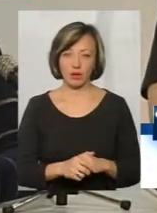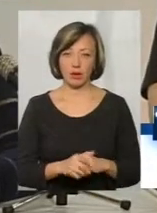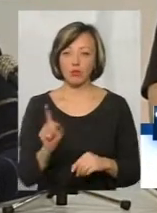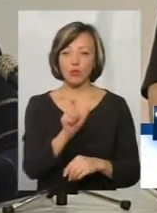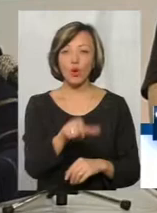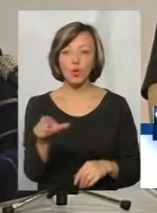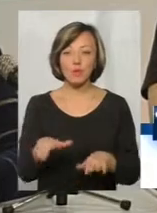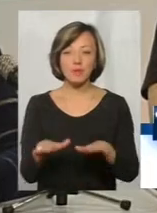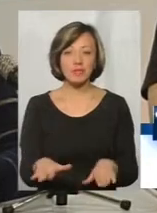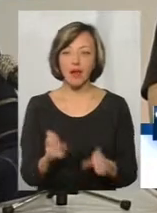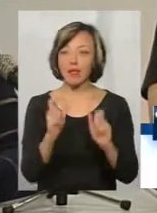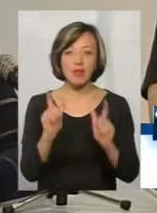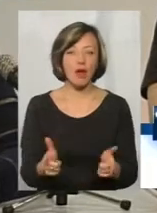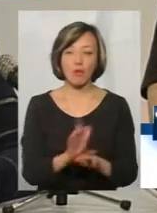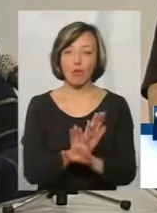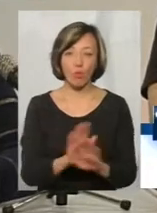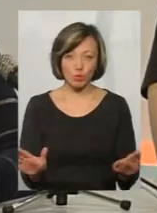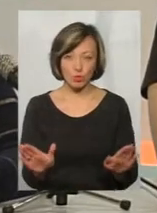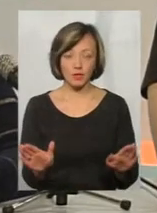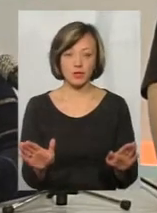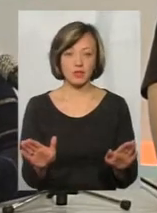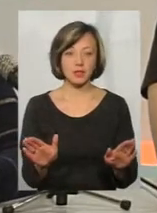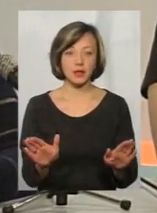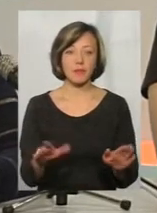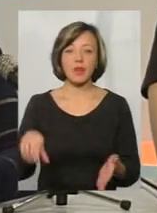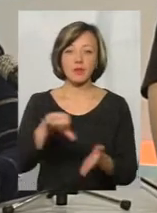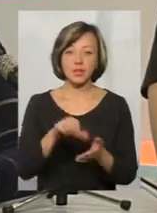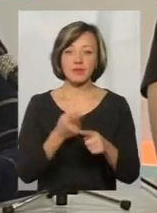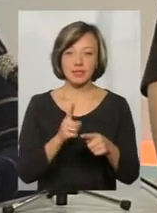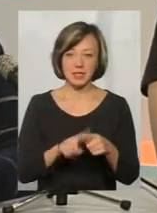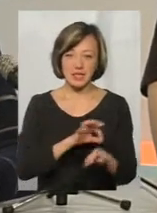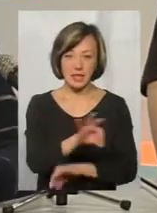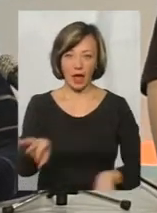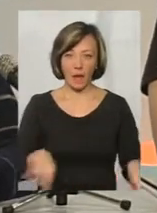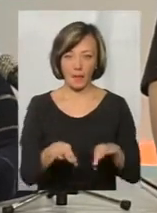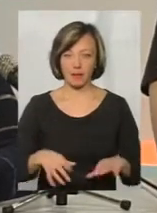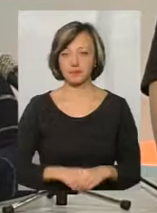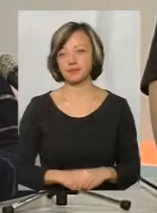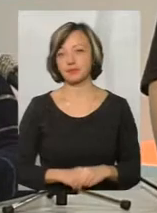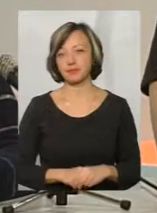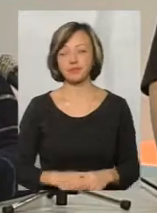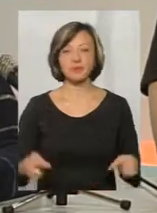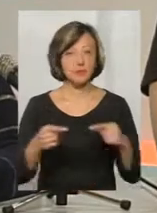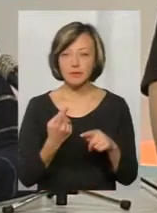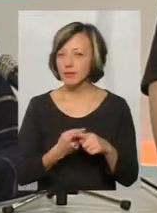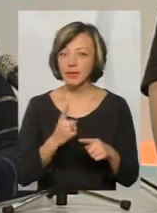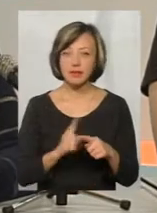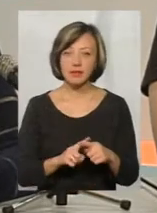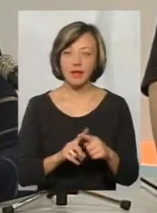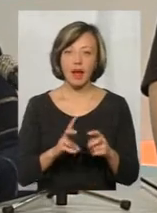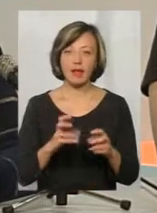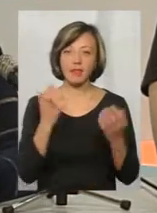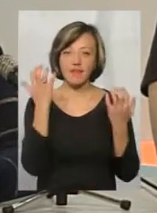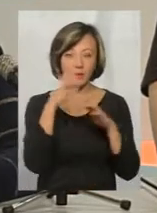люди на місцях не погоджувалися брати участь в цій схемі. Відповідно, це не мілює